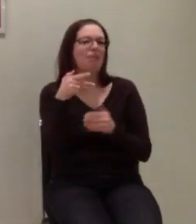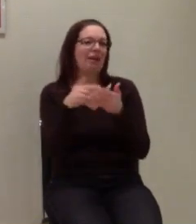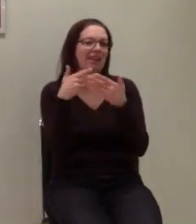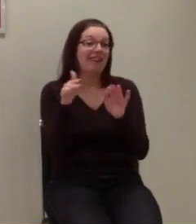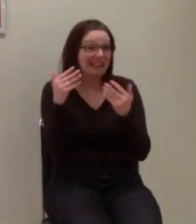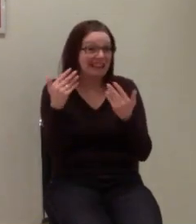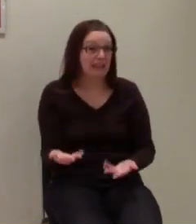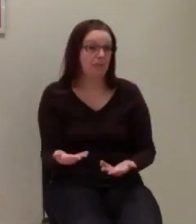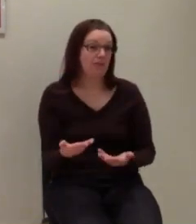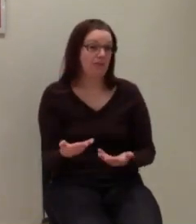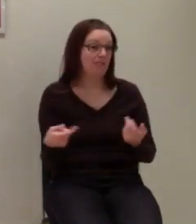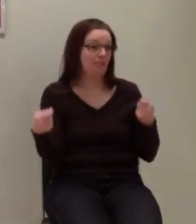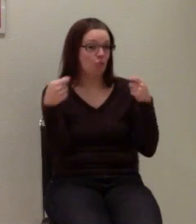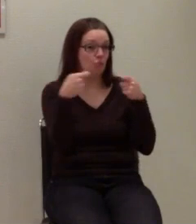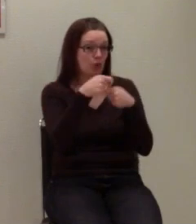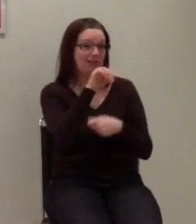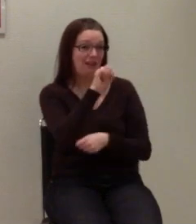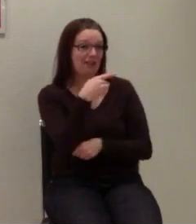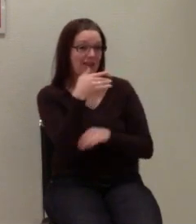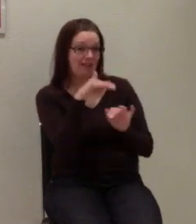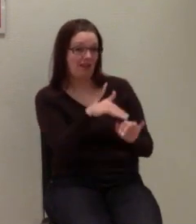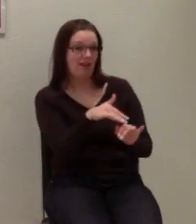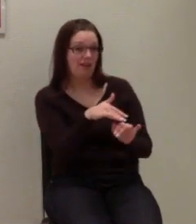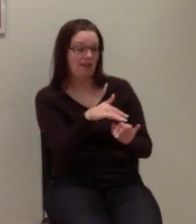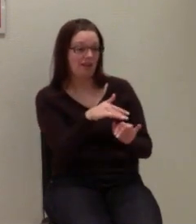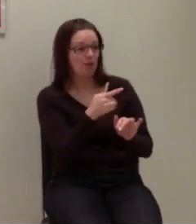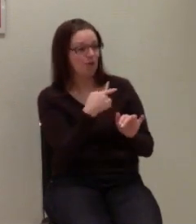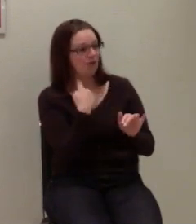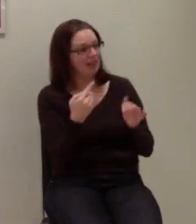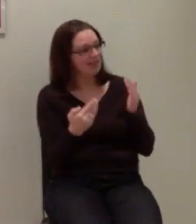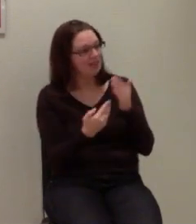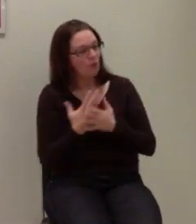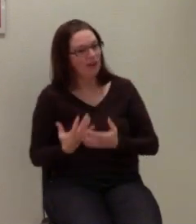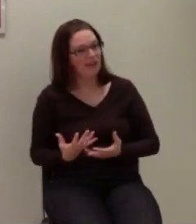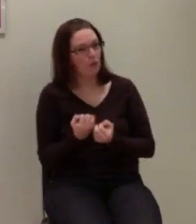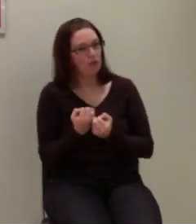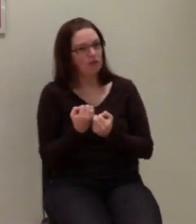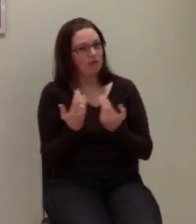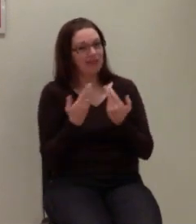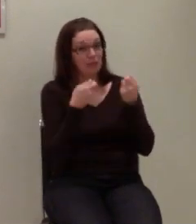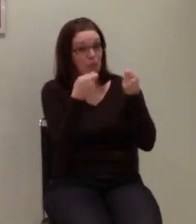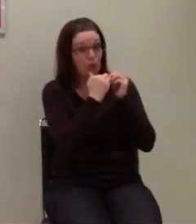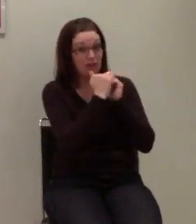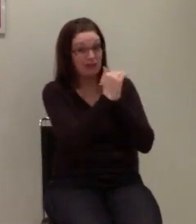unter Bundes AG und die, wo wir heute machen, ist jetzt nun Landes oder Bund.